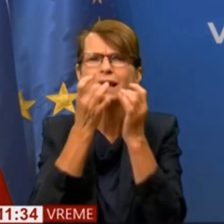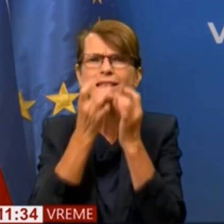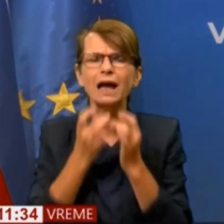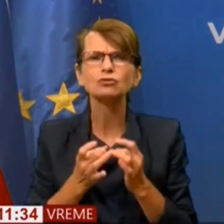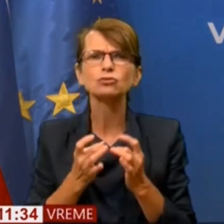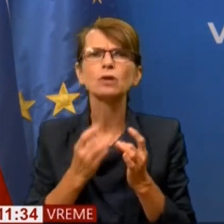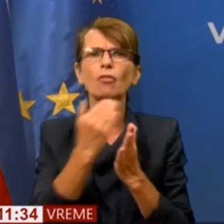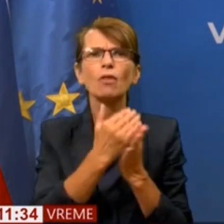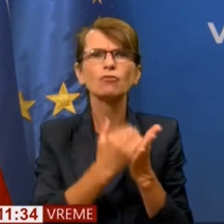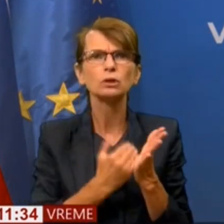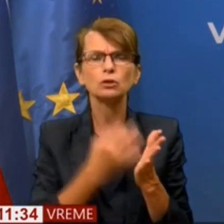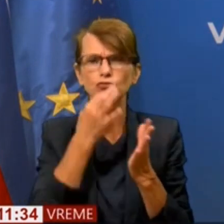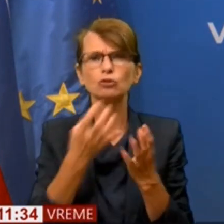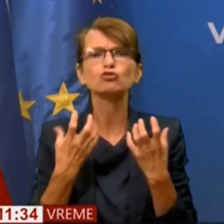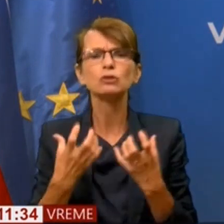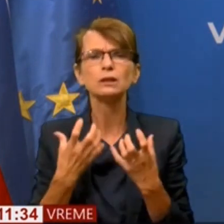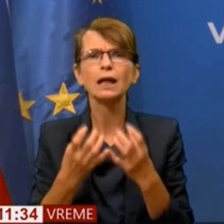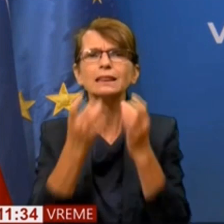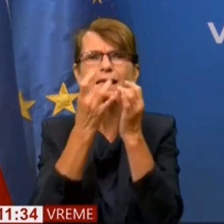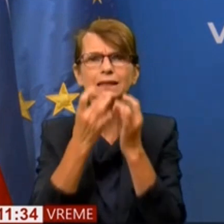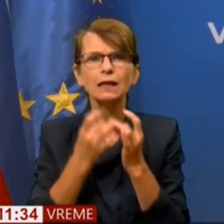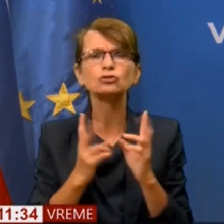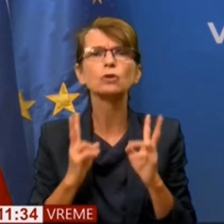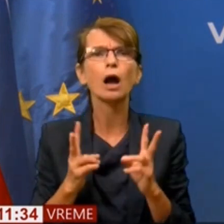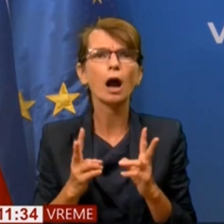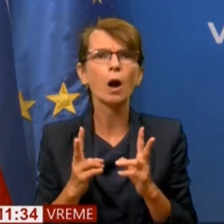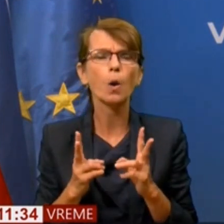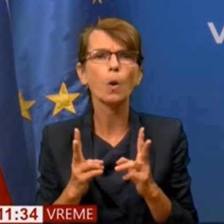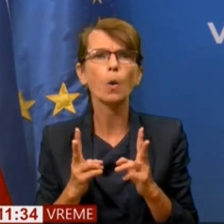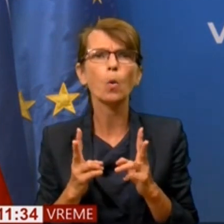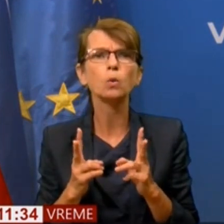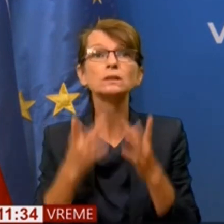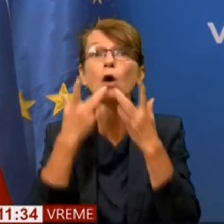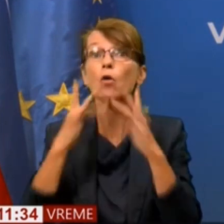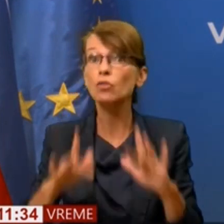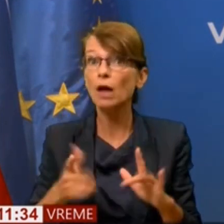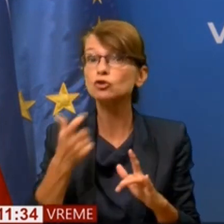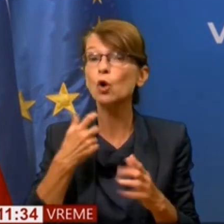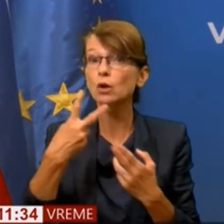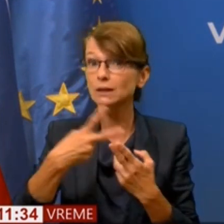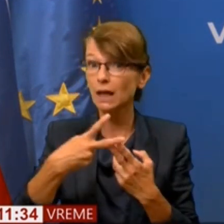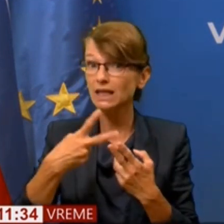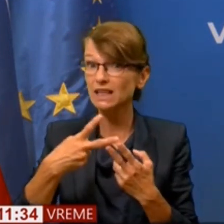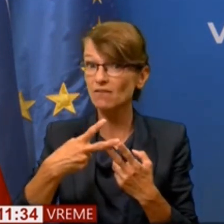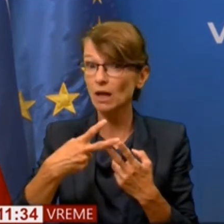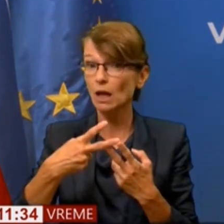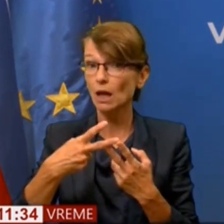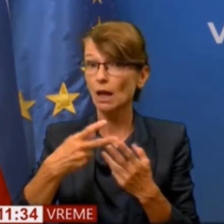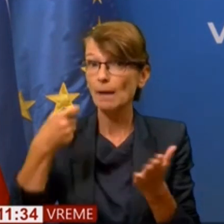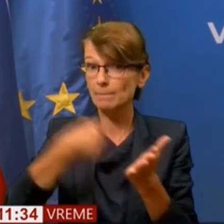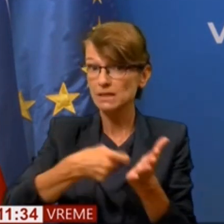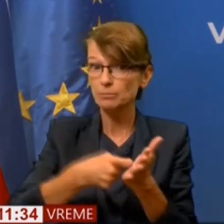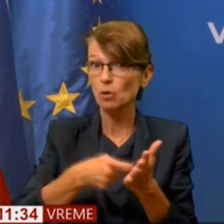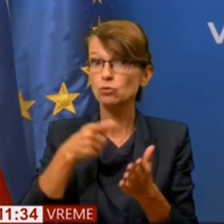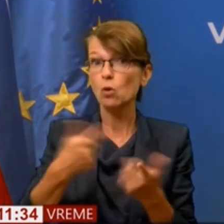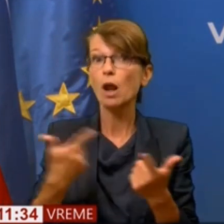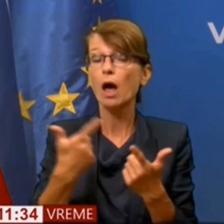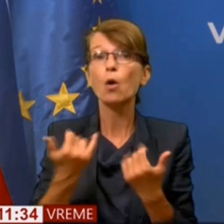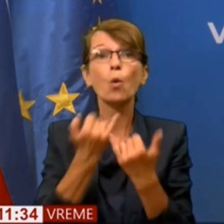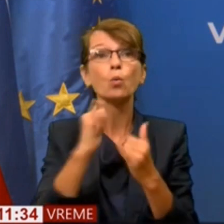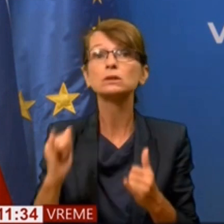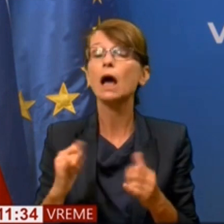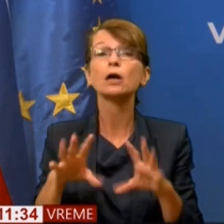ali pa bi rekel, če želite natančno, kako se, bi rekel, odjaviš od RTV prispevka, lahko to ustori vsak na